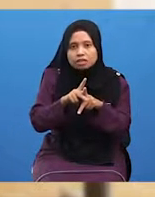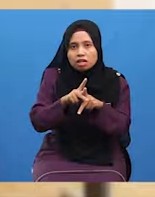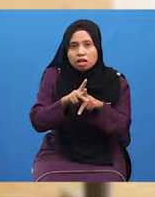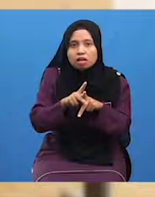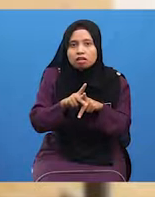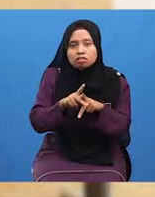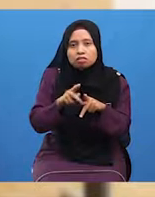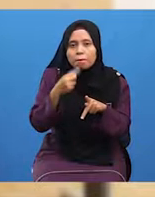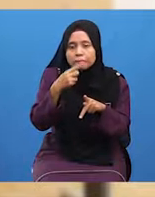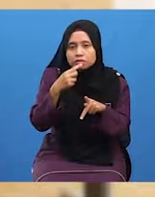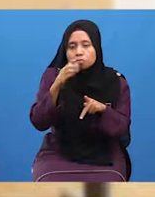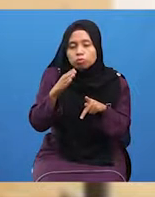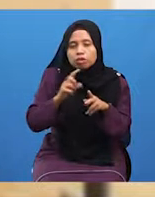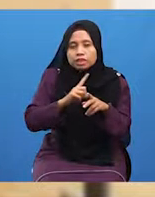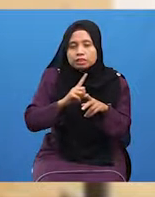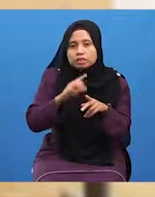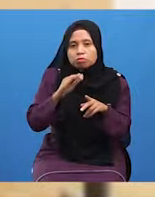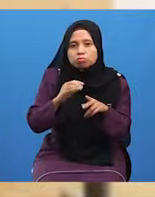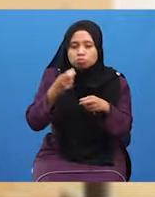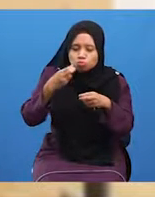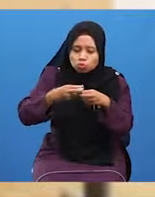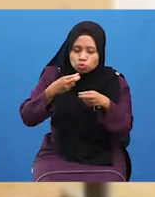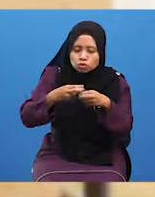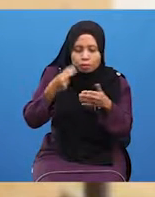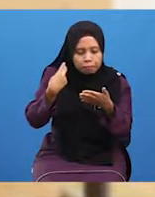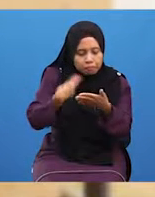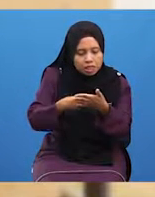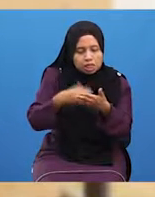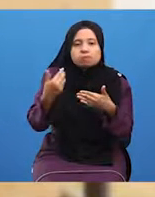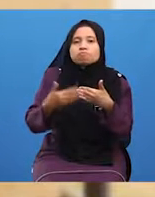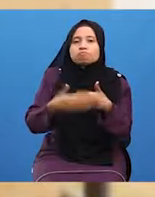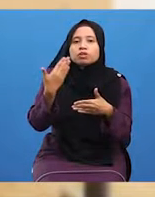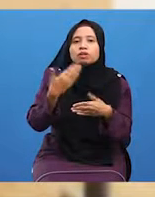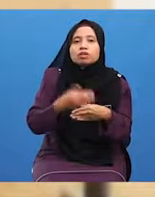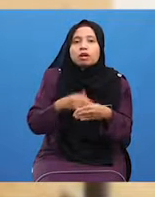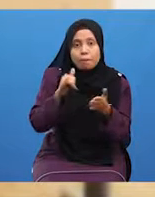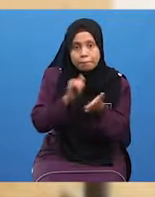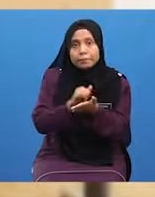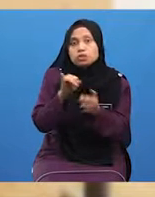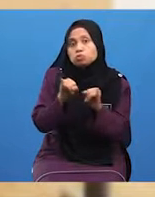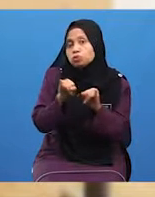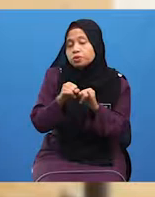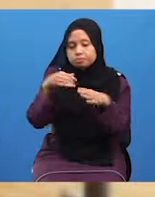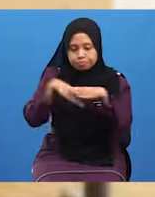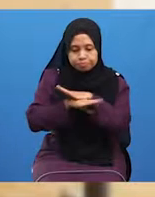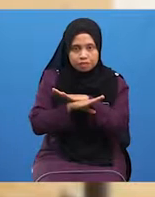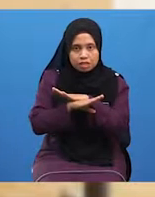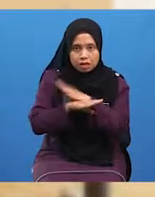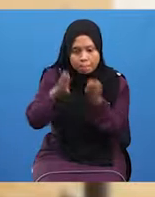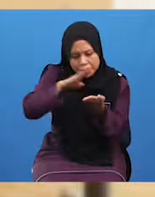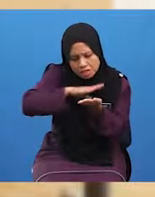Penganutnya Daripada perkara Yang susah Hinggalah Yang mudah Begitu juga Dalam hal